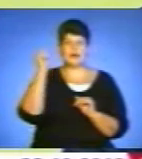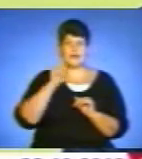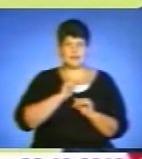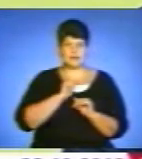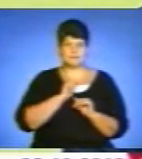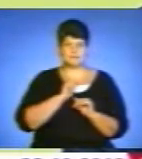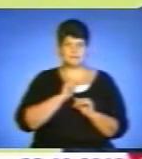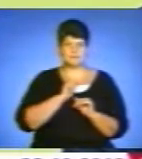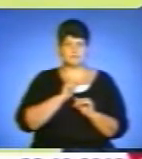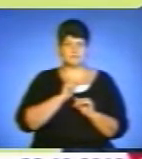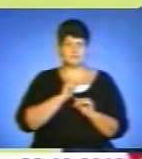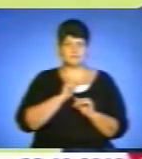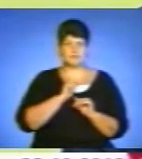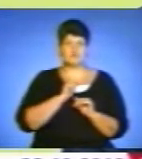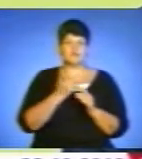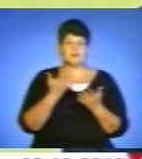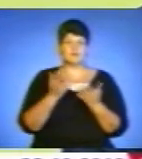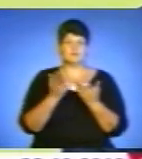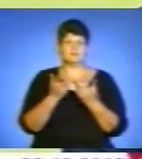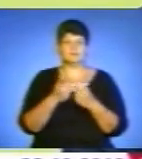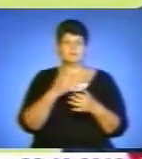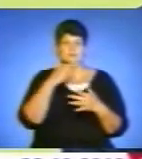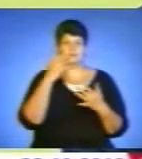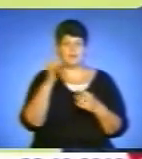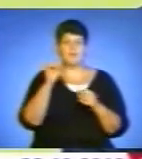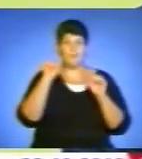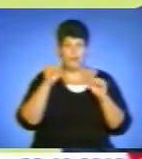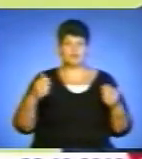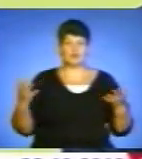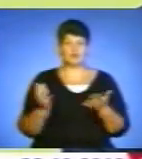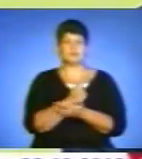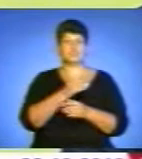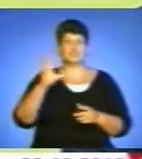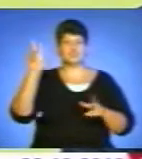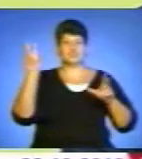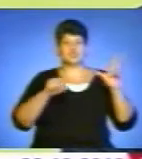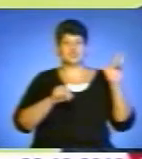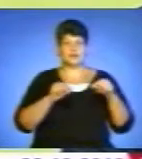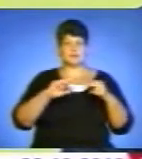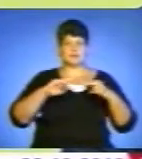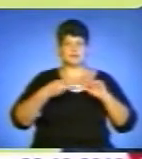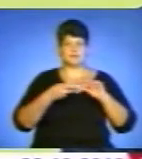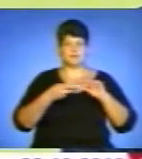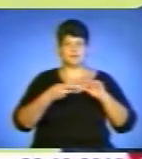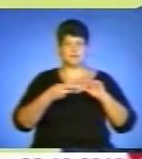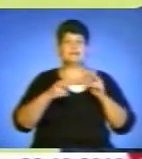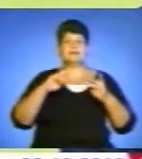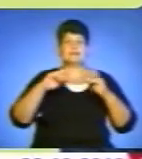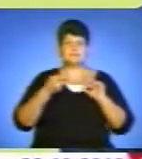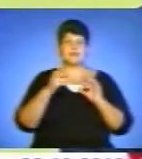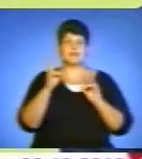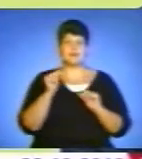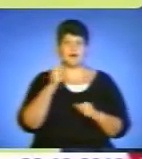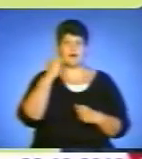вкотре може отримати шанс на зміни. І зміни на